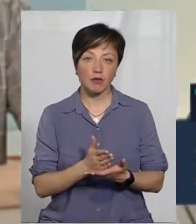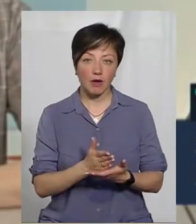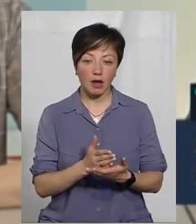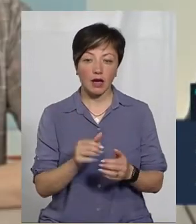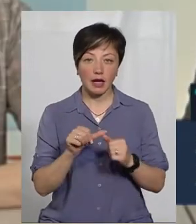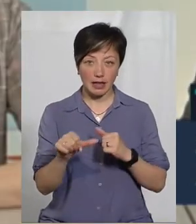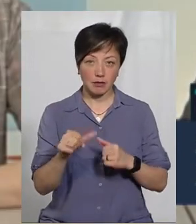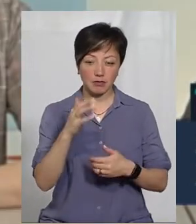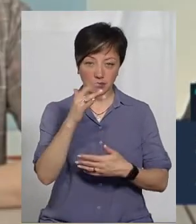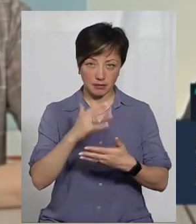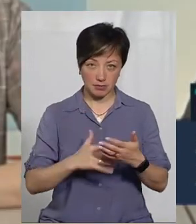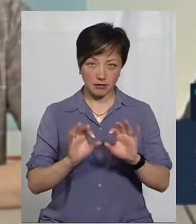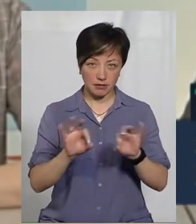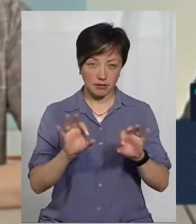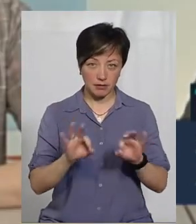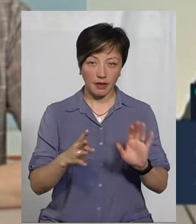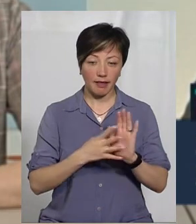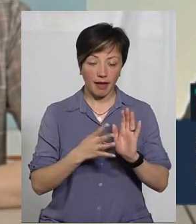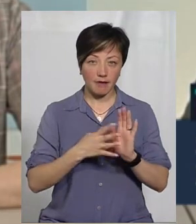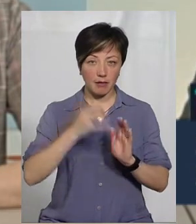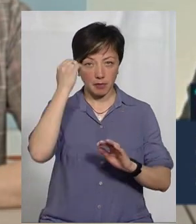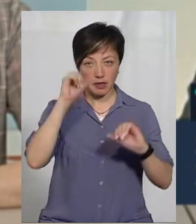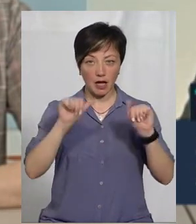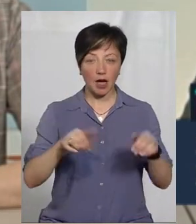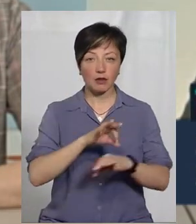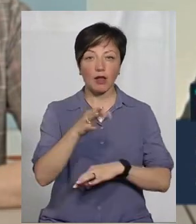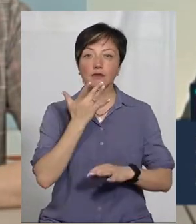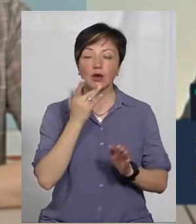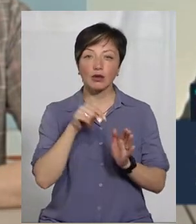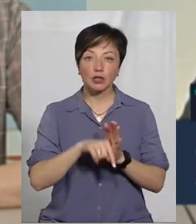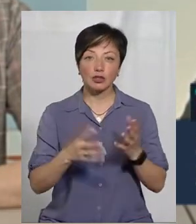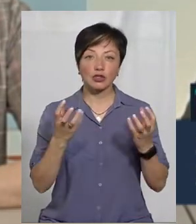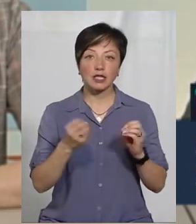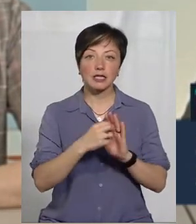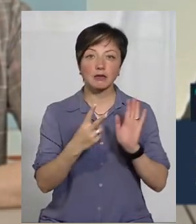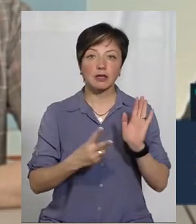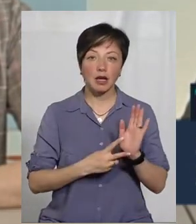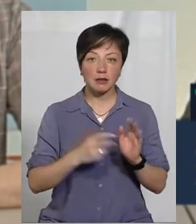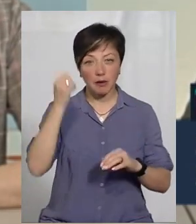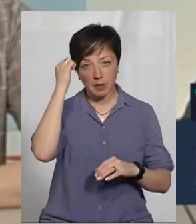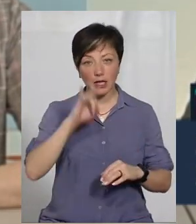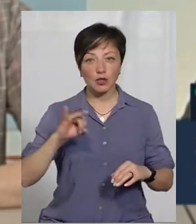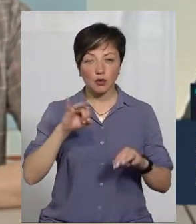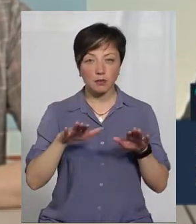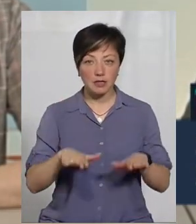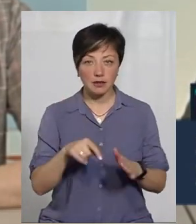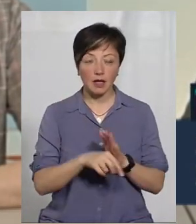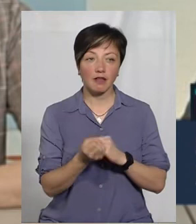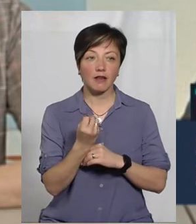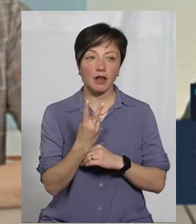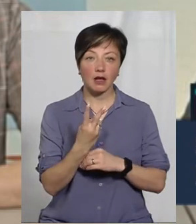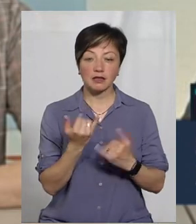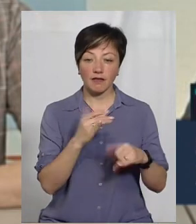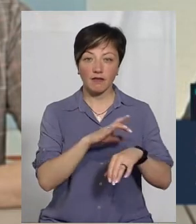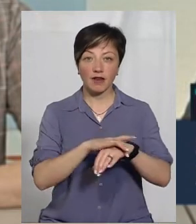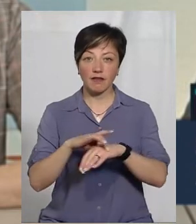крім озвучених Валентиною Сергіємою, 9 пам'яток архітектури національного значення, 17 пам'яток історії місцевого значення, 12 щойно